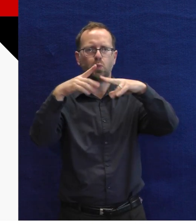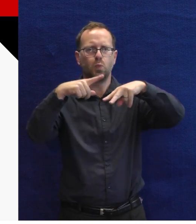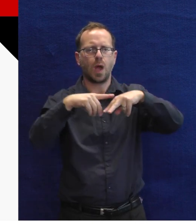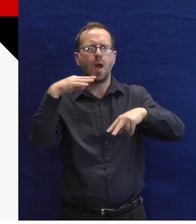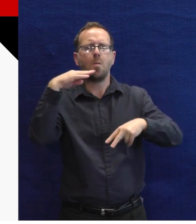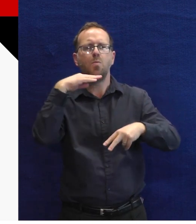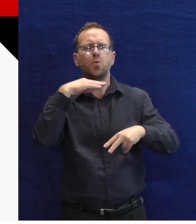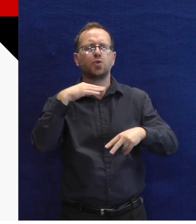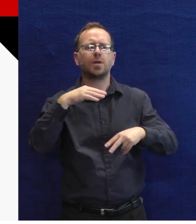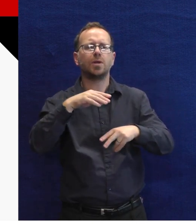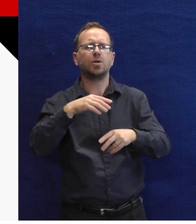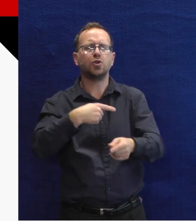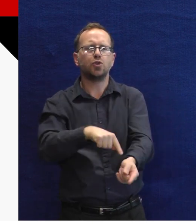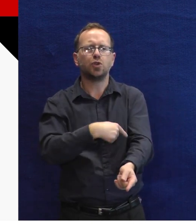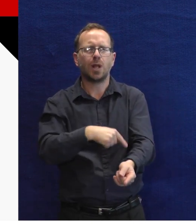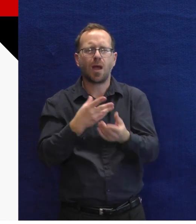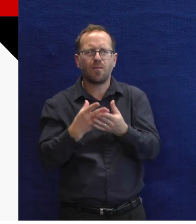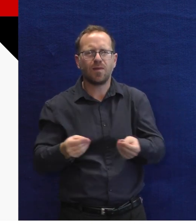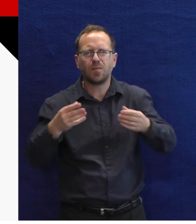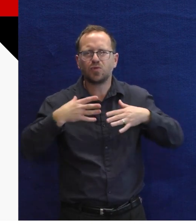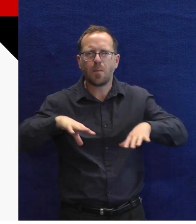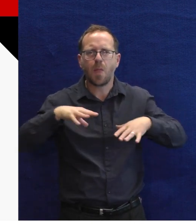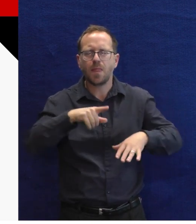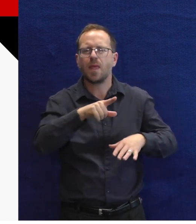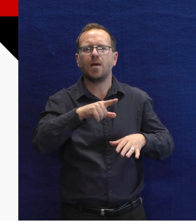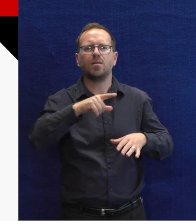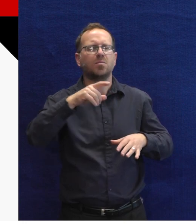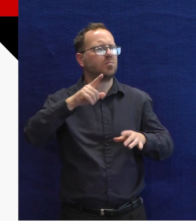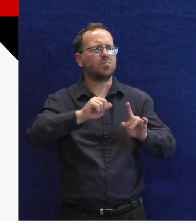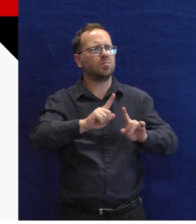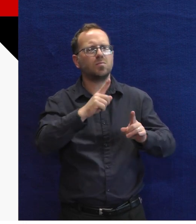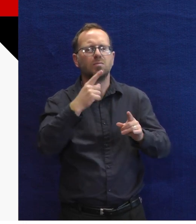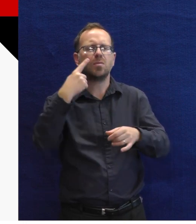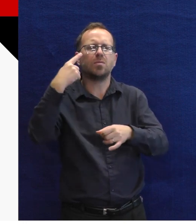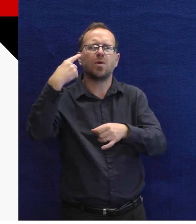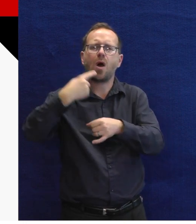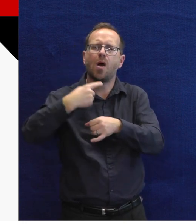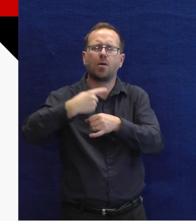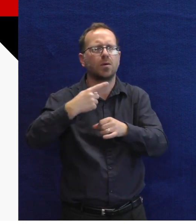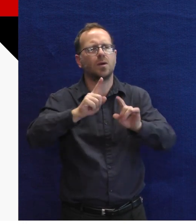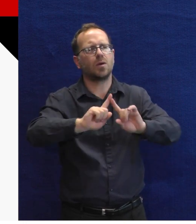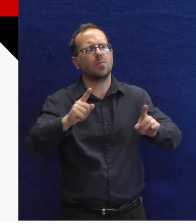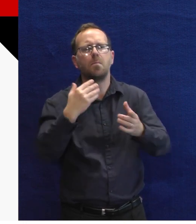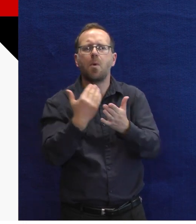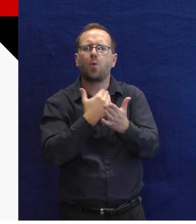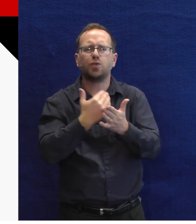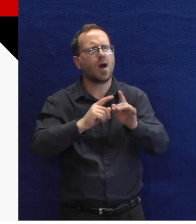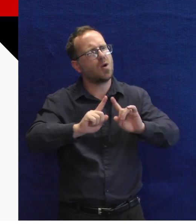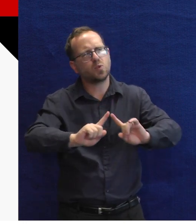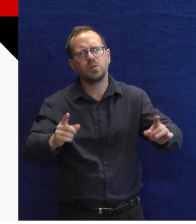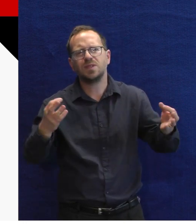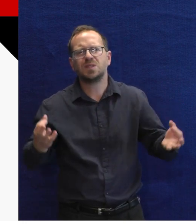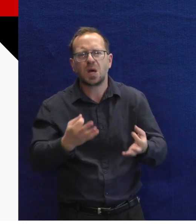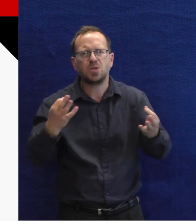pan Žilka, tak říkal, že umí komunikovat jak s IKEA světly, tak jsou to Google zařízení i zařízení, které má dneska